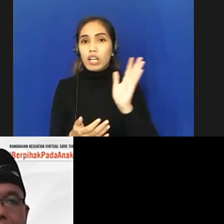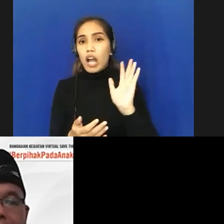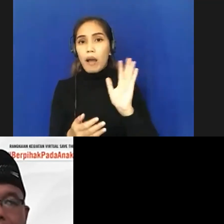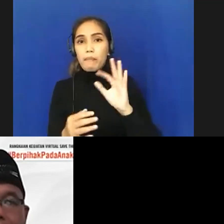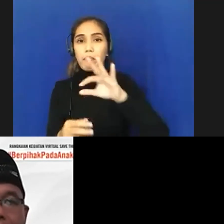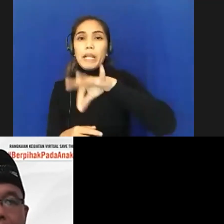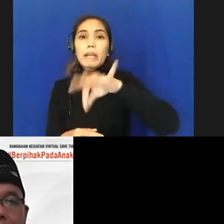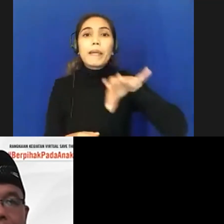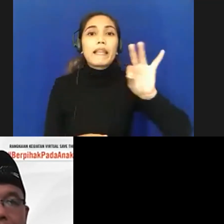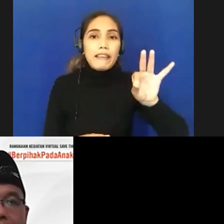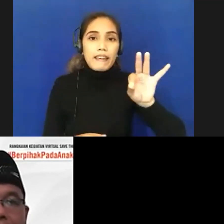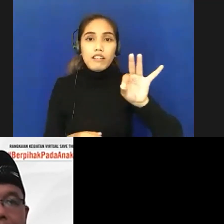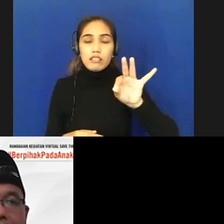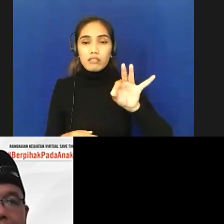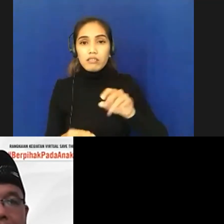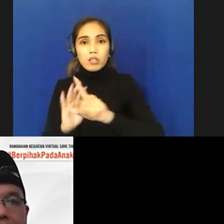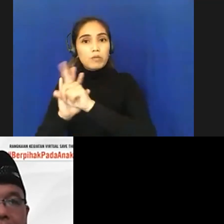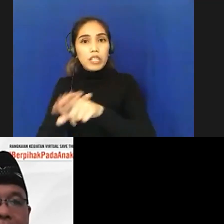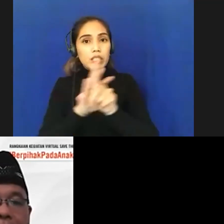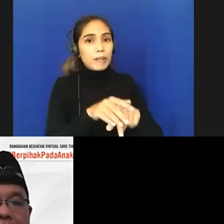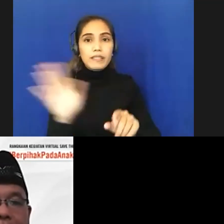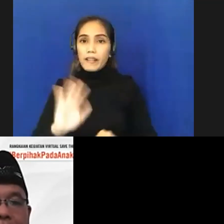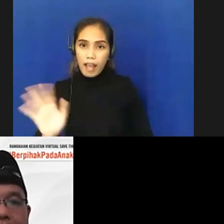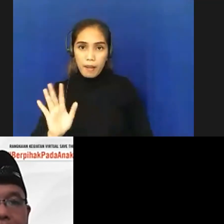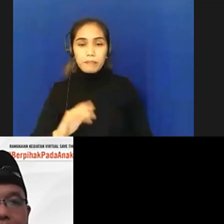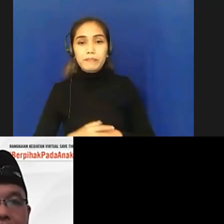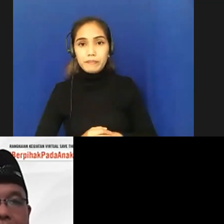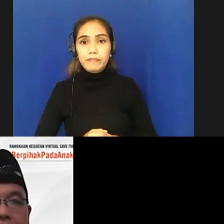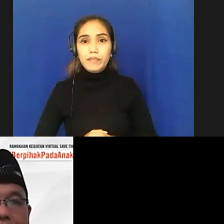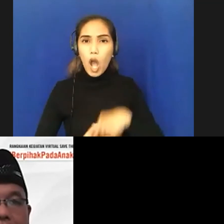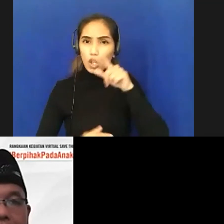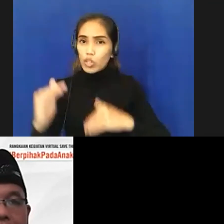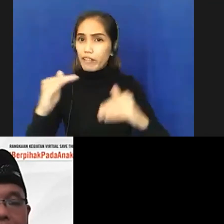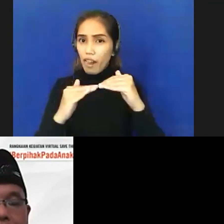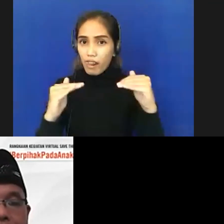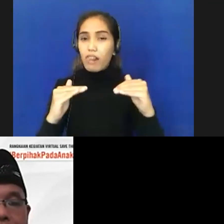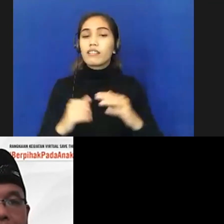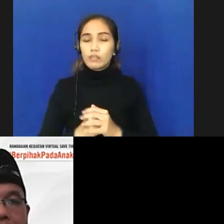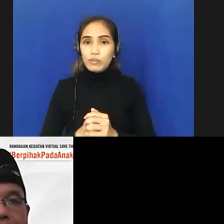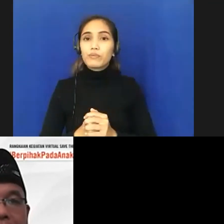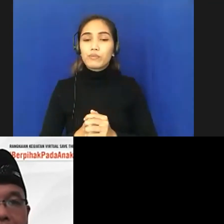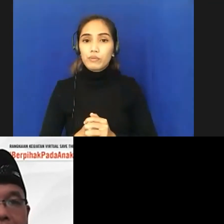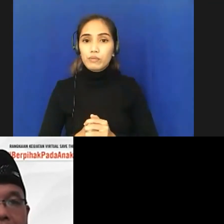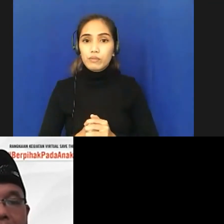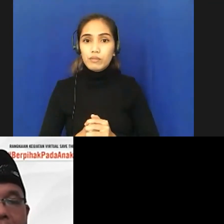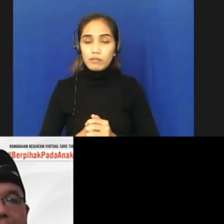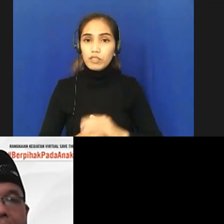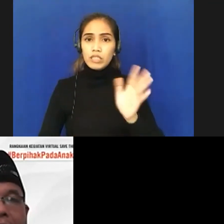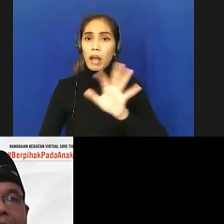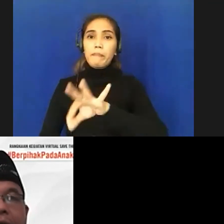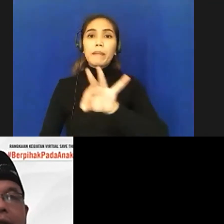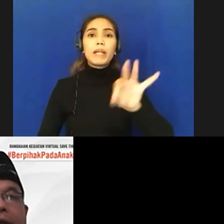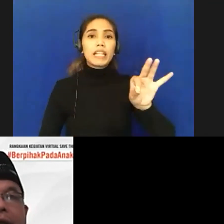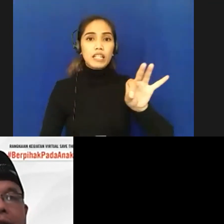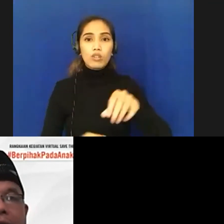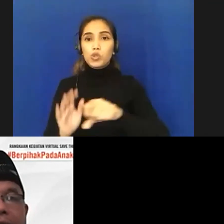memilih kalau dia